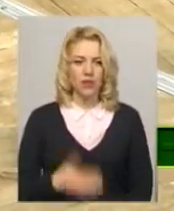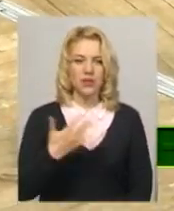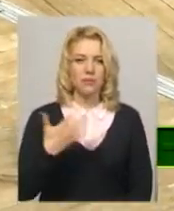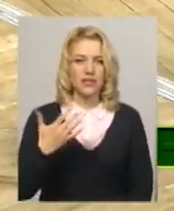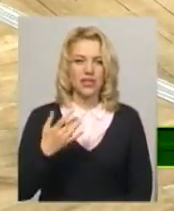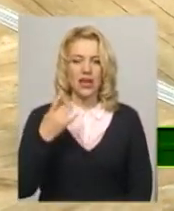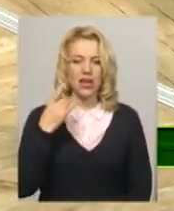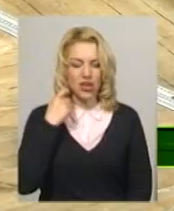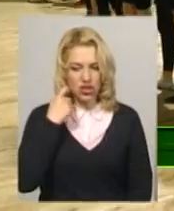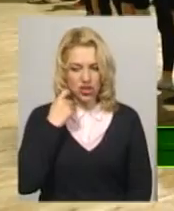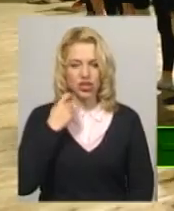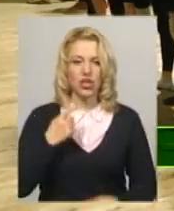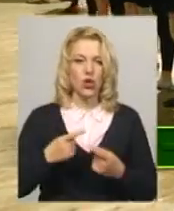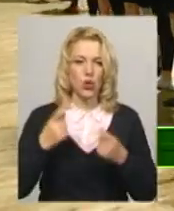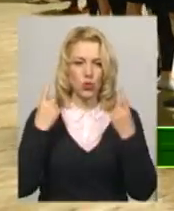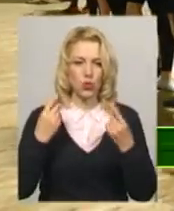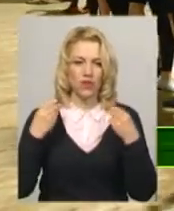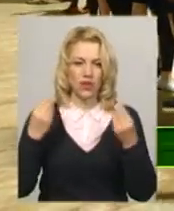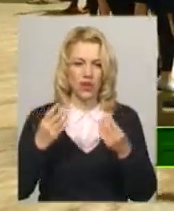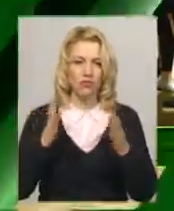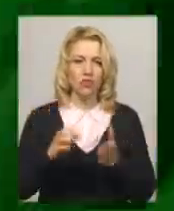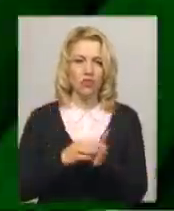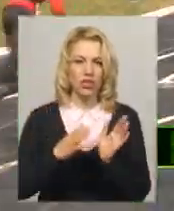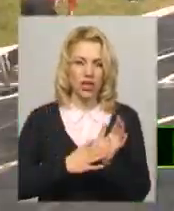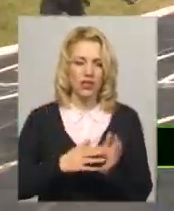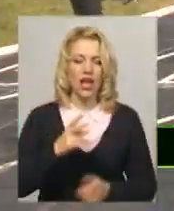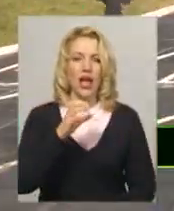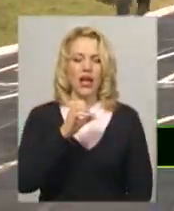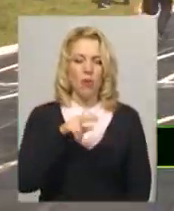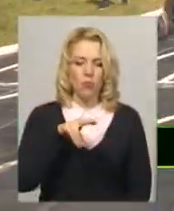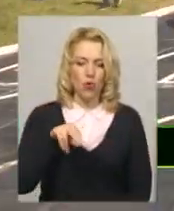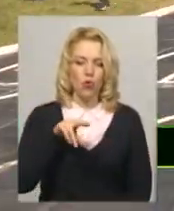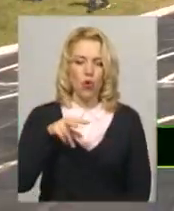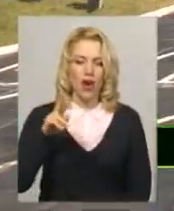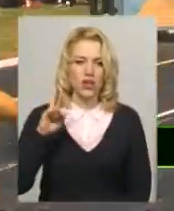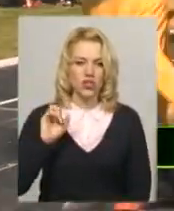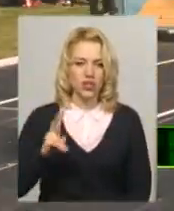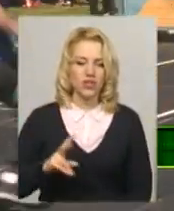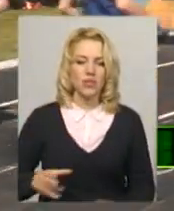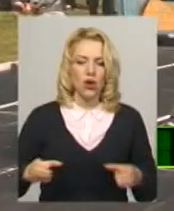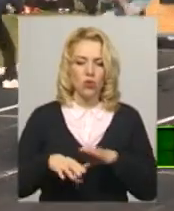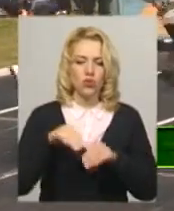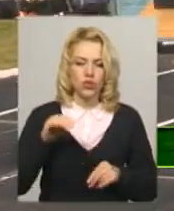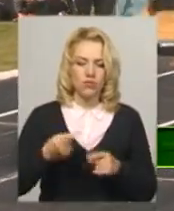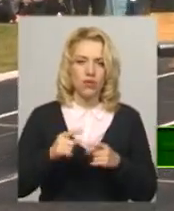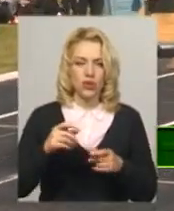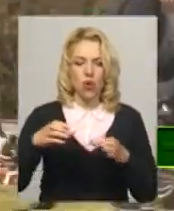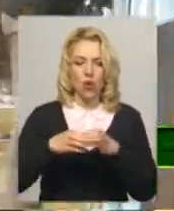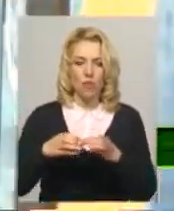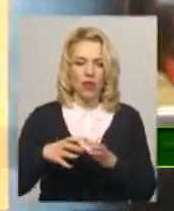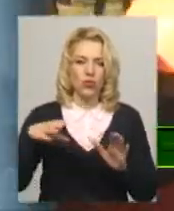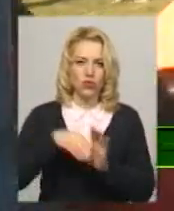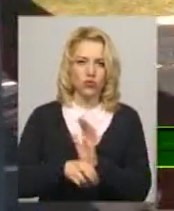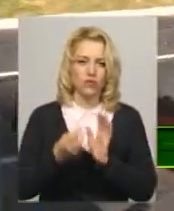ювілей відзначатиме народний ансамбль «Танцю подолянчик». У збірну команду області з пожежно-прикладного спорту увійшли